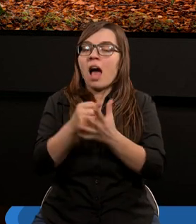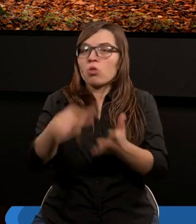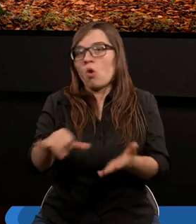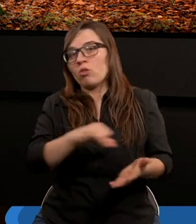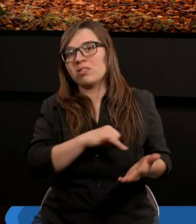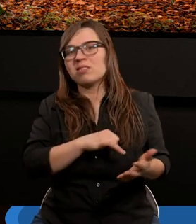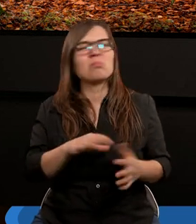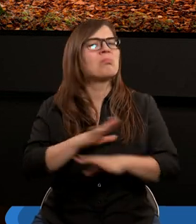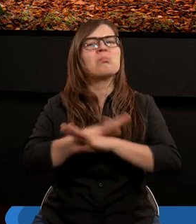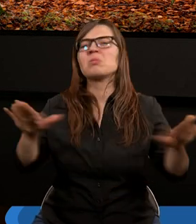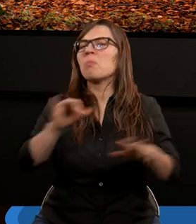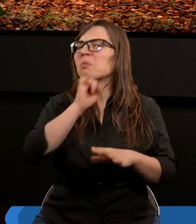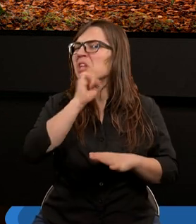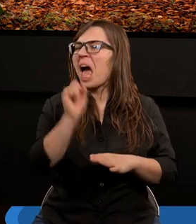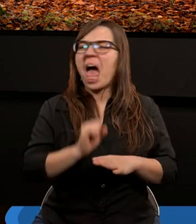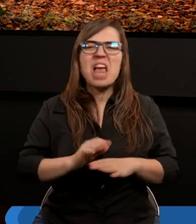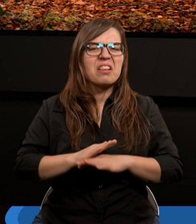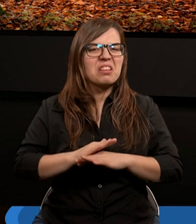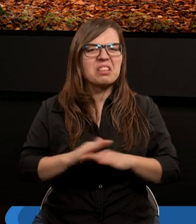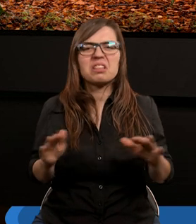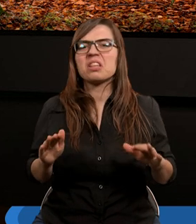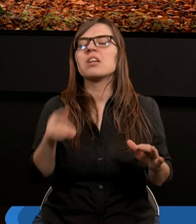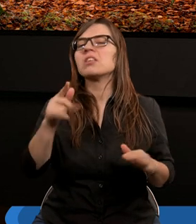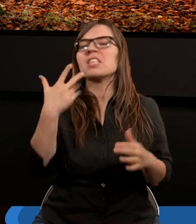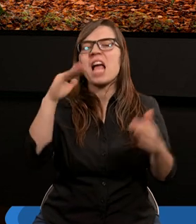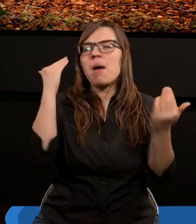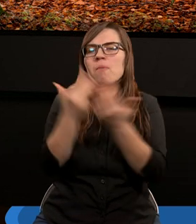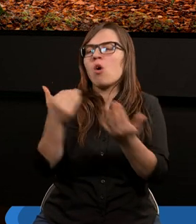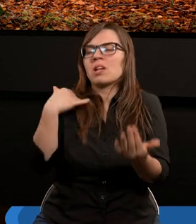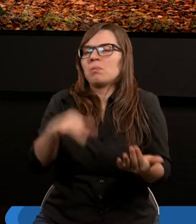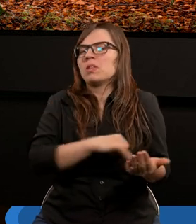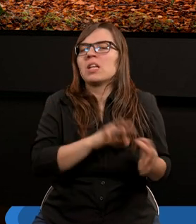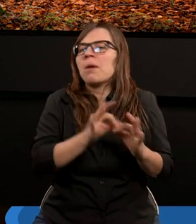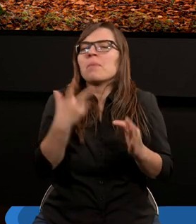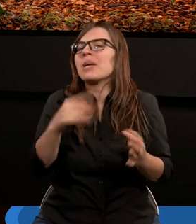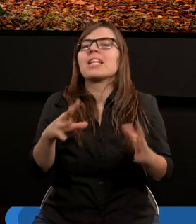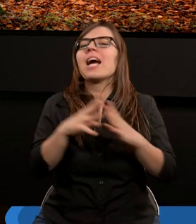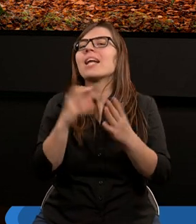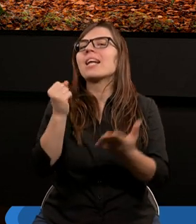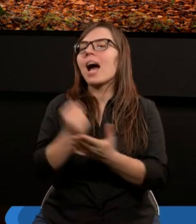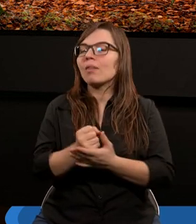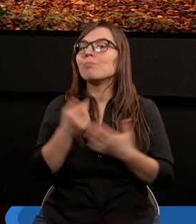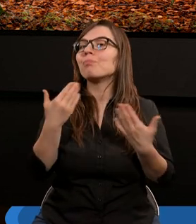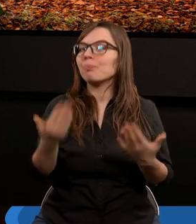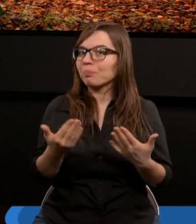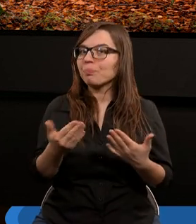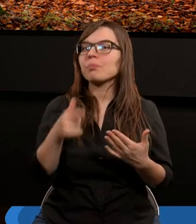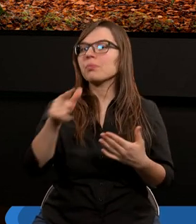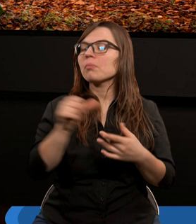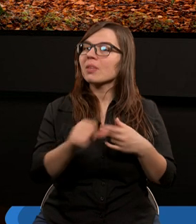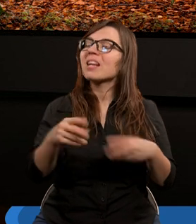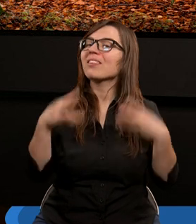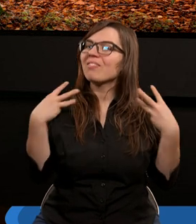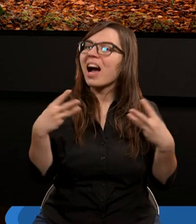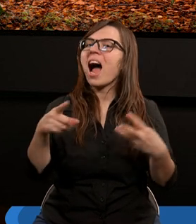to grzech? Przenigdy. Przecież nie poznałbym grzechu, gdyby nie zakon. Czyli mówi jest